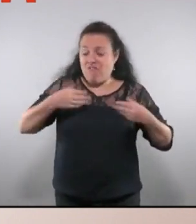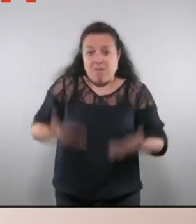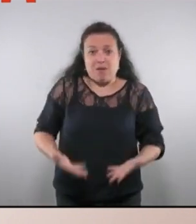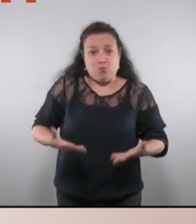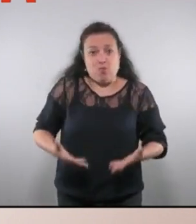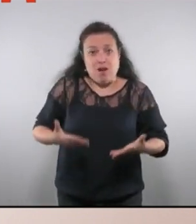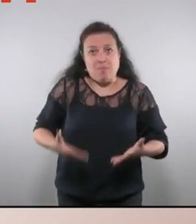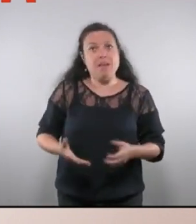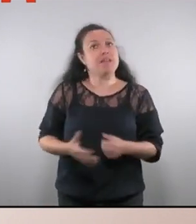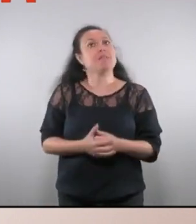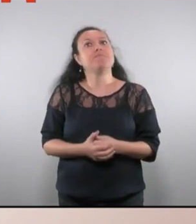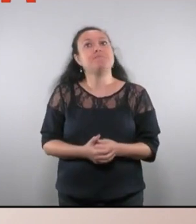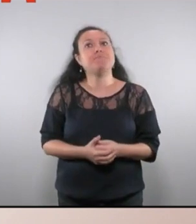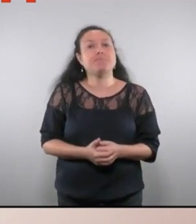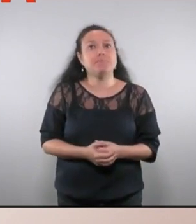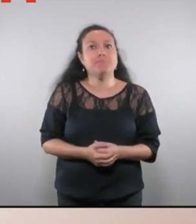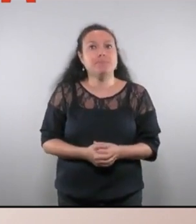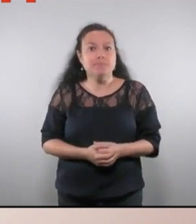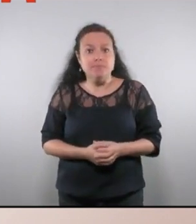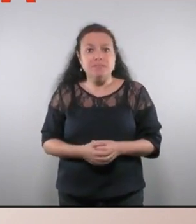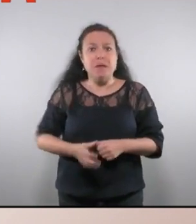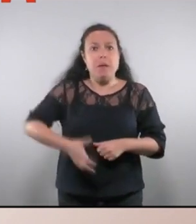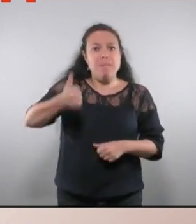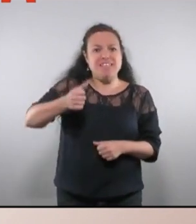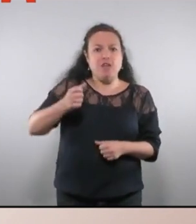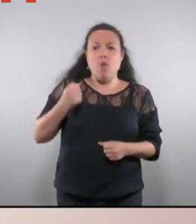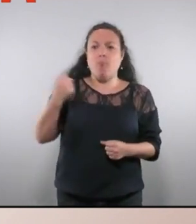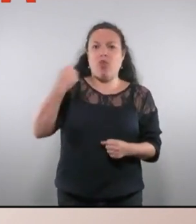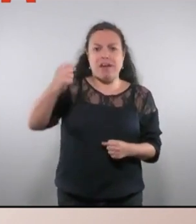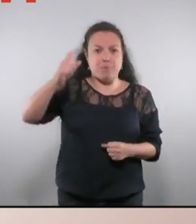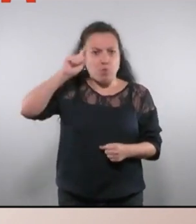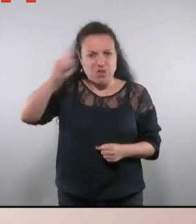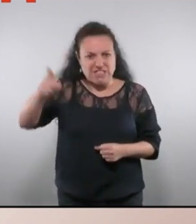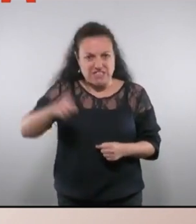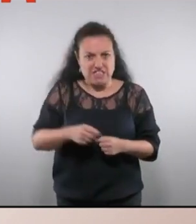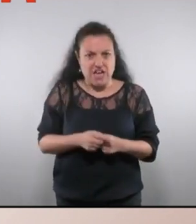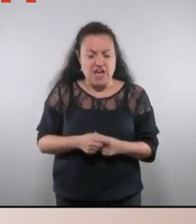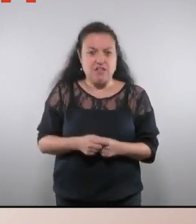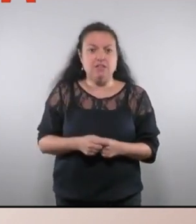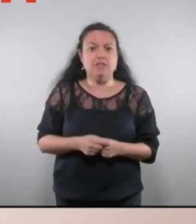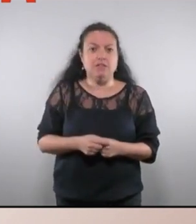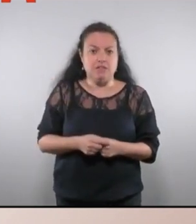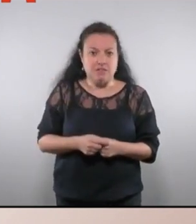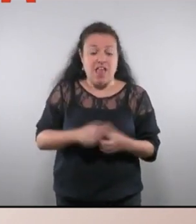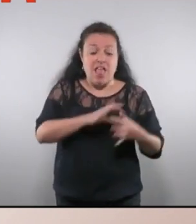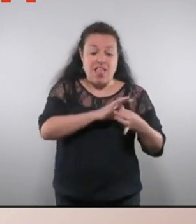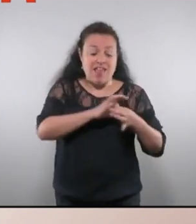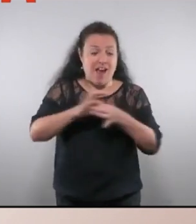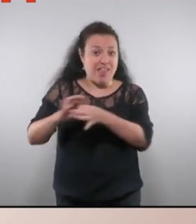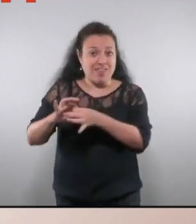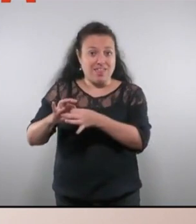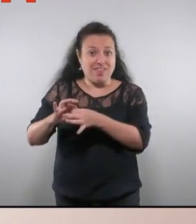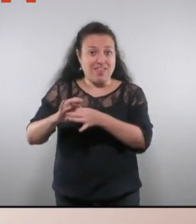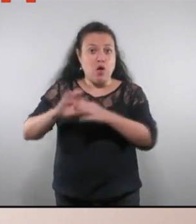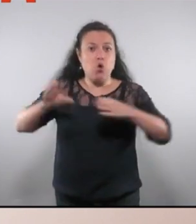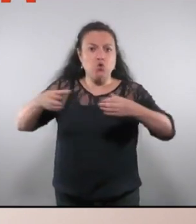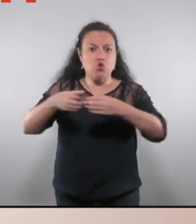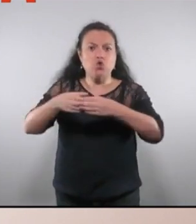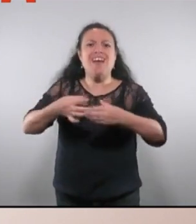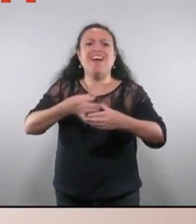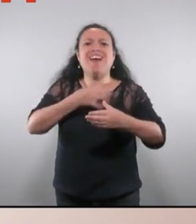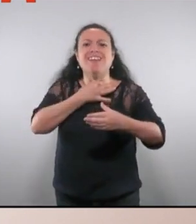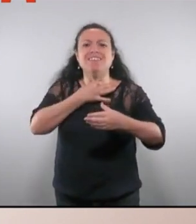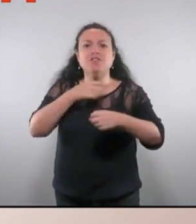Aquesta expansió, l'augment del poder de la policia, està absolutament i íntimament lligat al conjunt de crisis